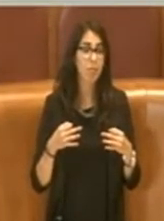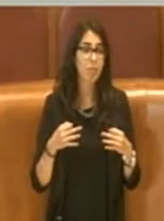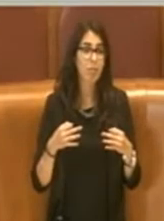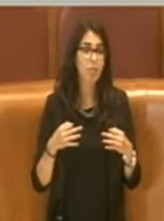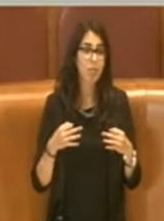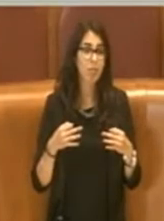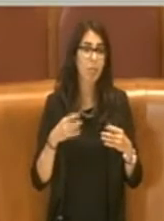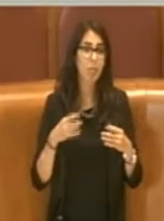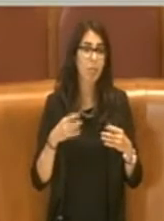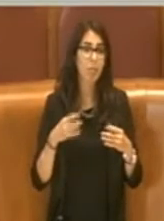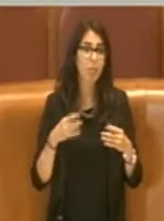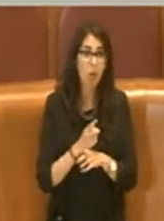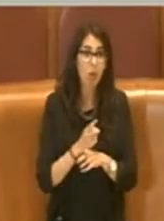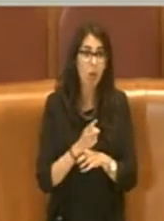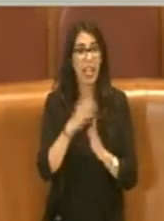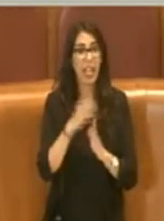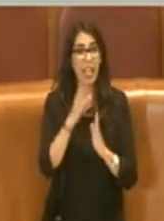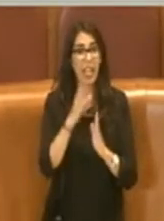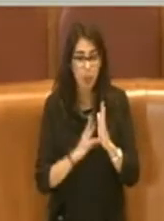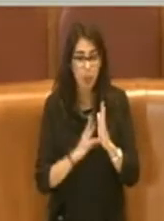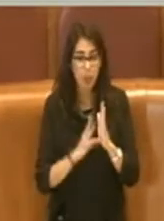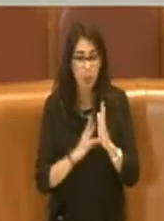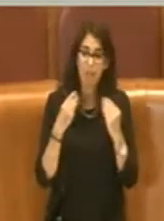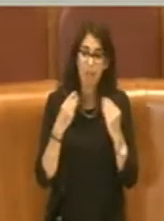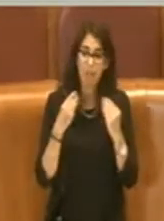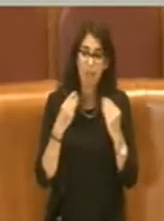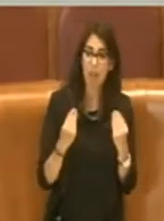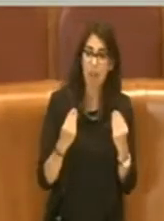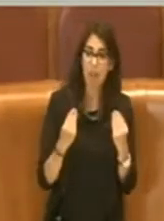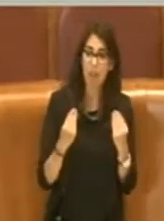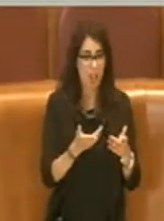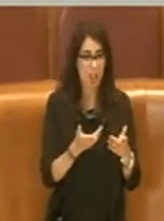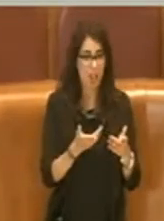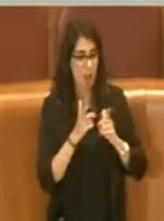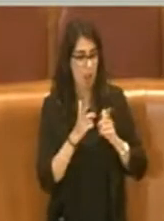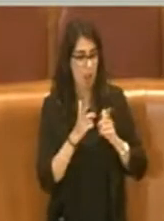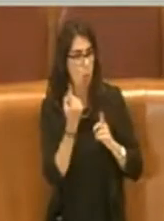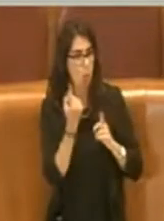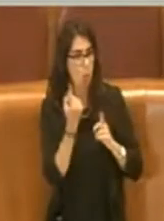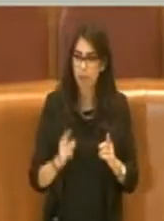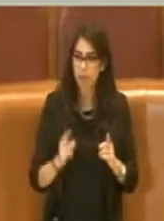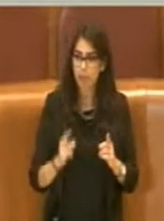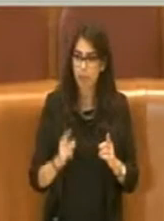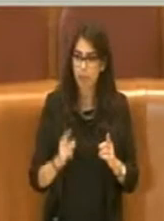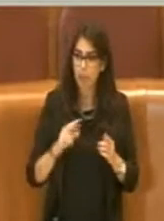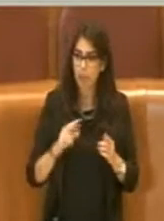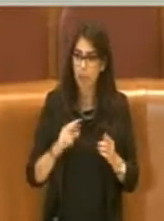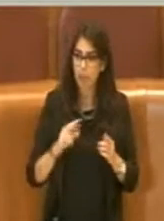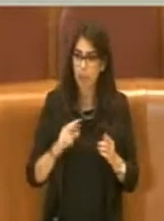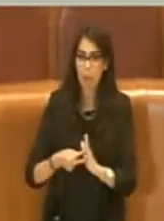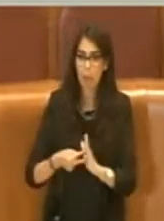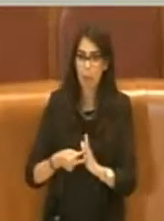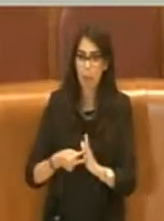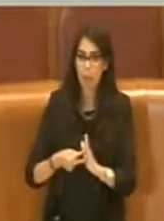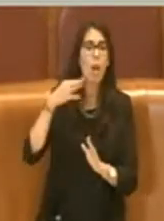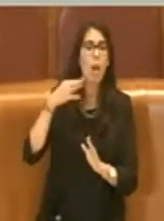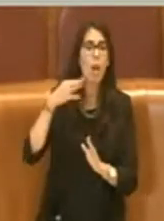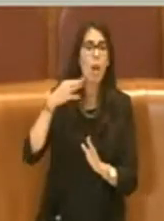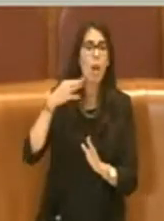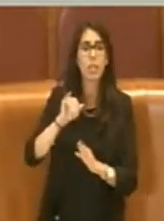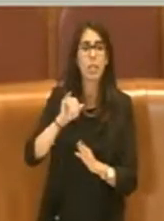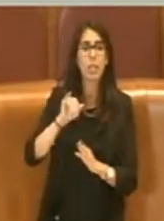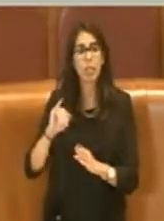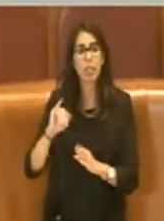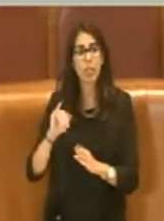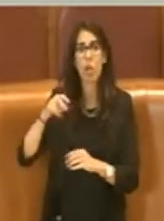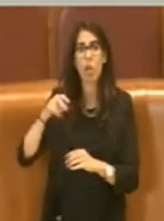istruzioni su cosa fare rispetto al problema diciamo di romsinti e camminanti da parte della